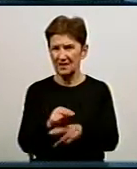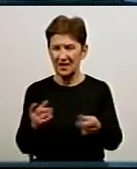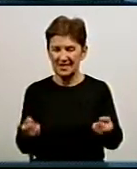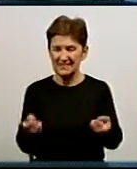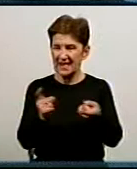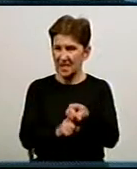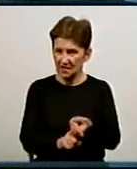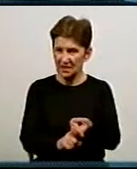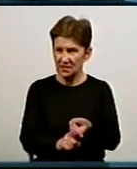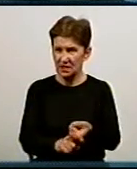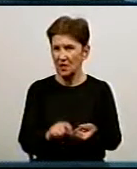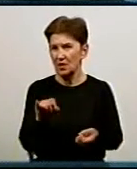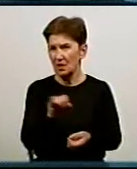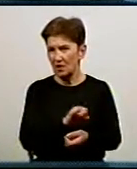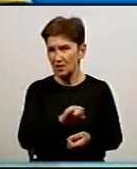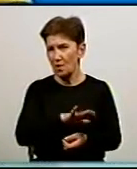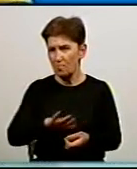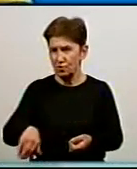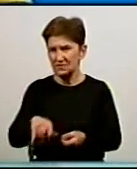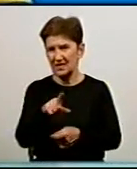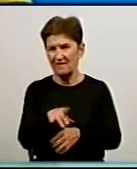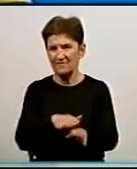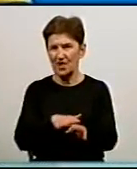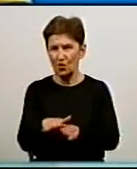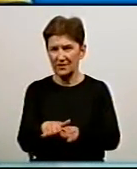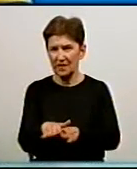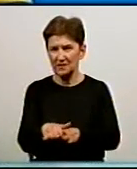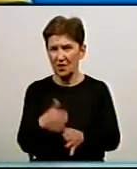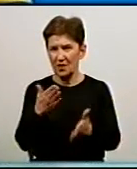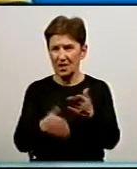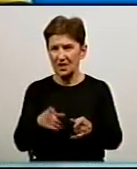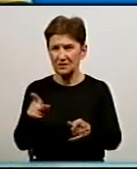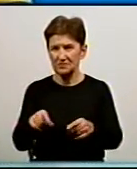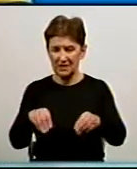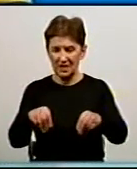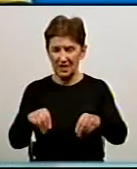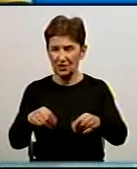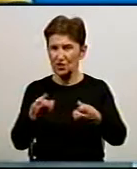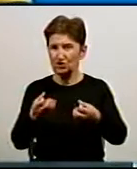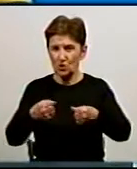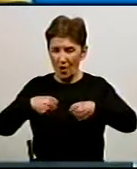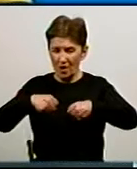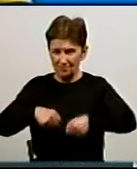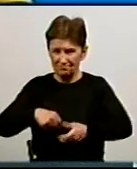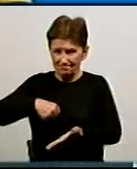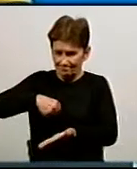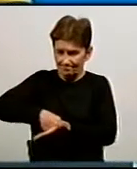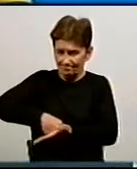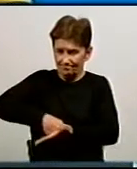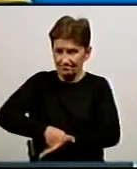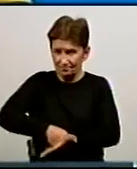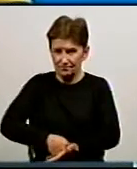центральній мережі. І після виконання благоустрою, якщо це грунт чи не повністю утрамбований, ми, як правило, ставимо